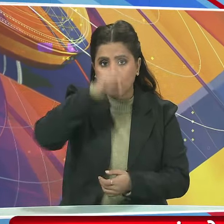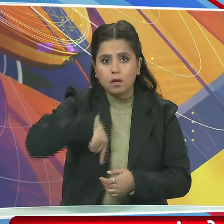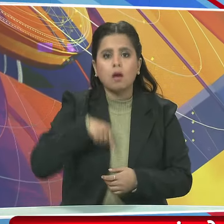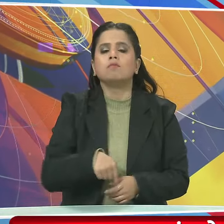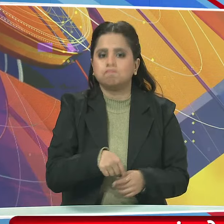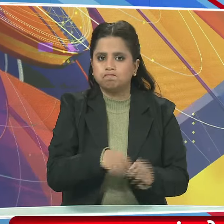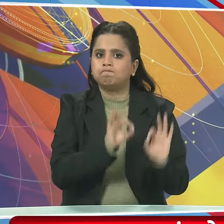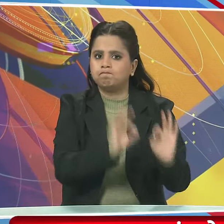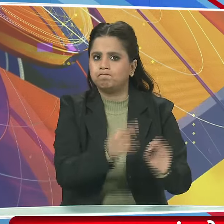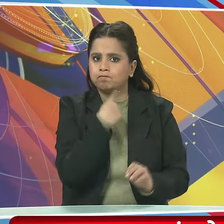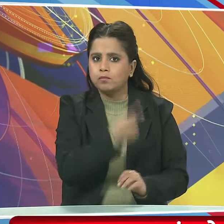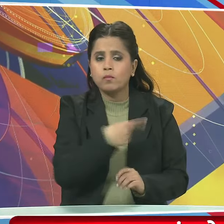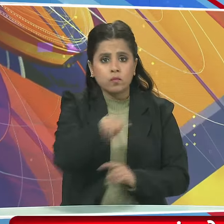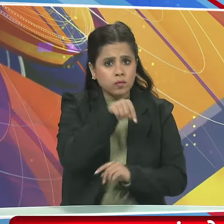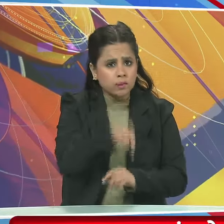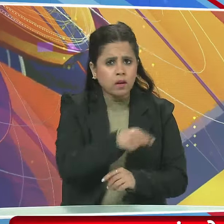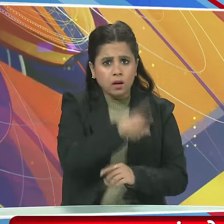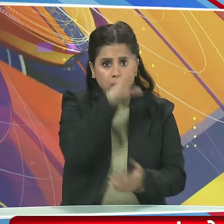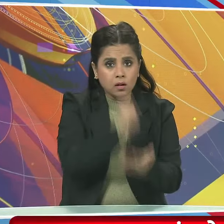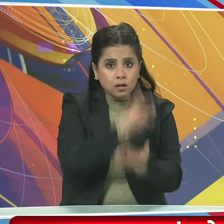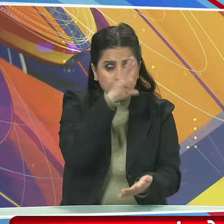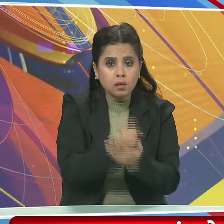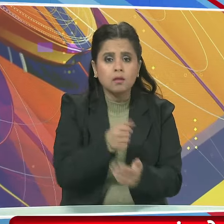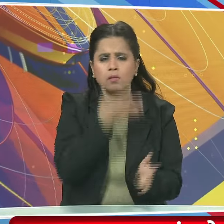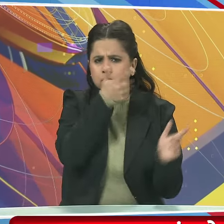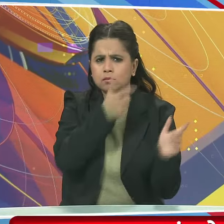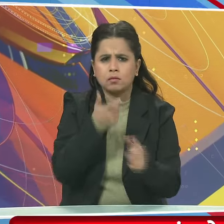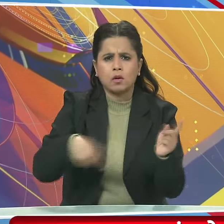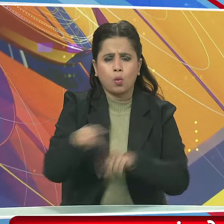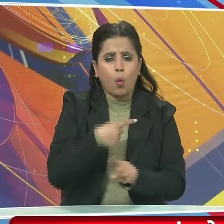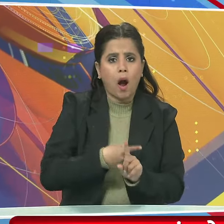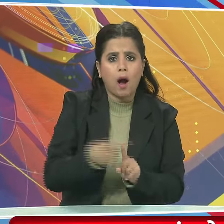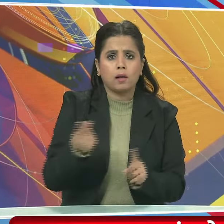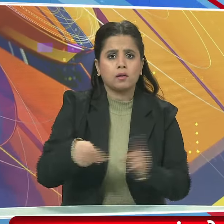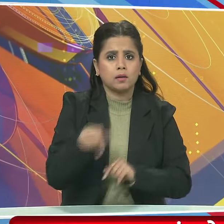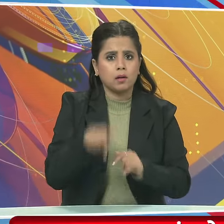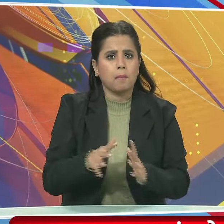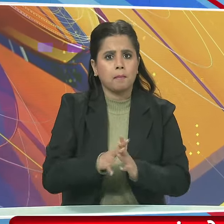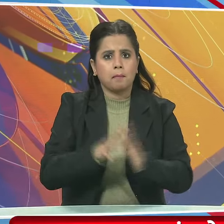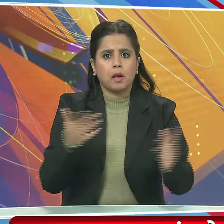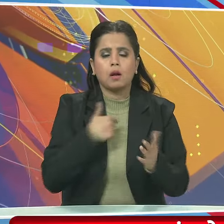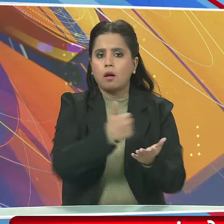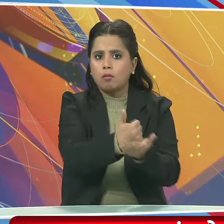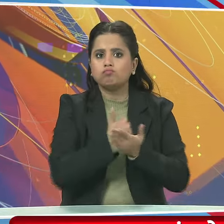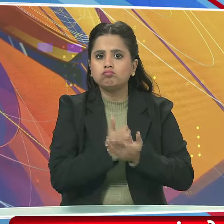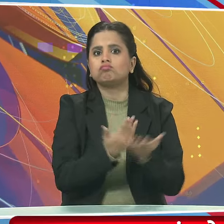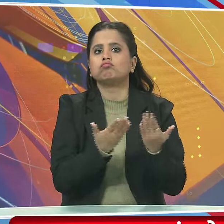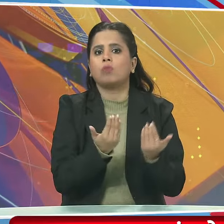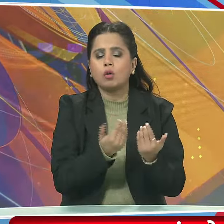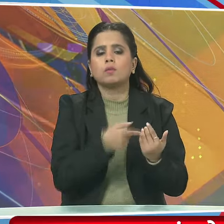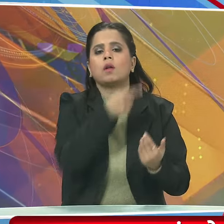की अस्वागत कहा इस तरह के फैसलों से आतंकवाद के खिलाफ मिलेगी प्रभावी मदर